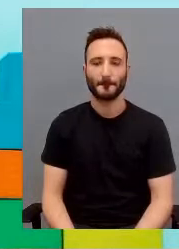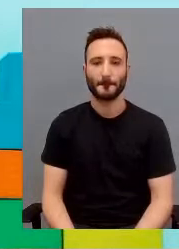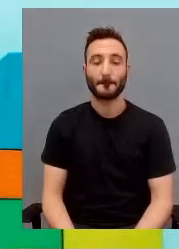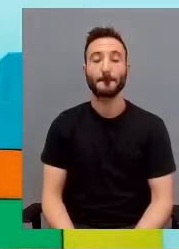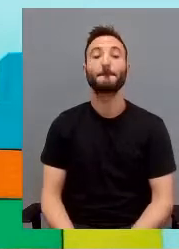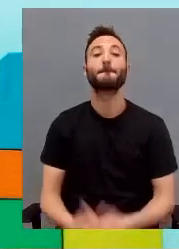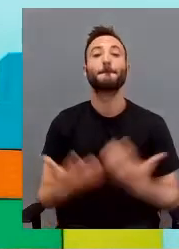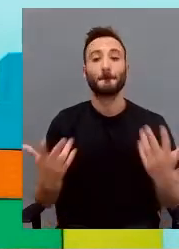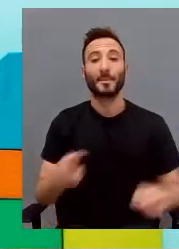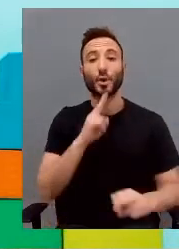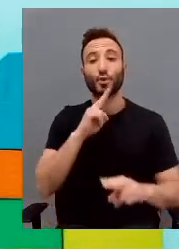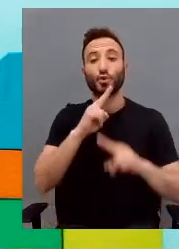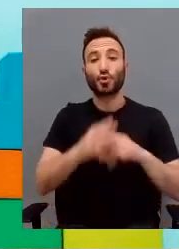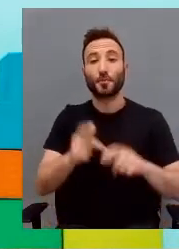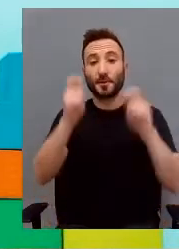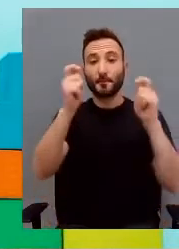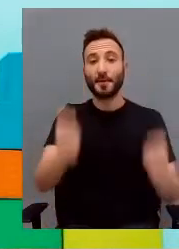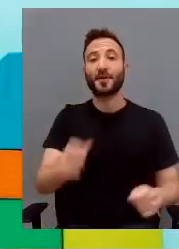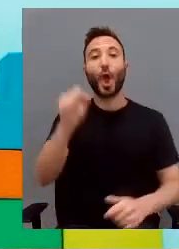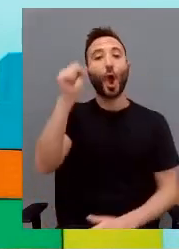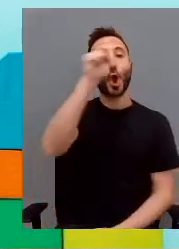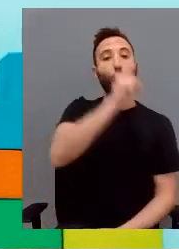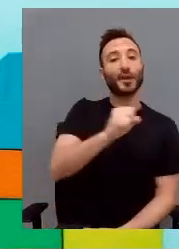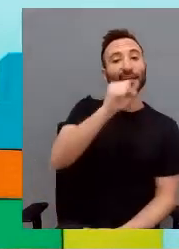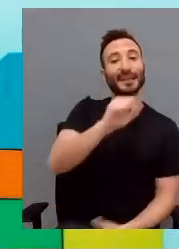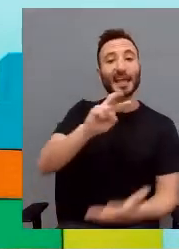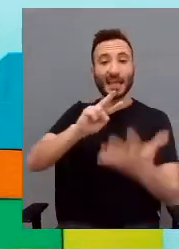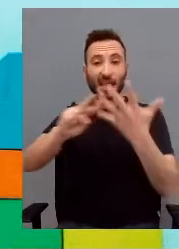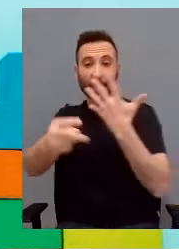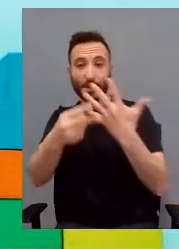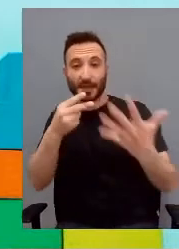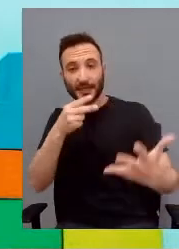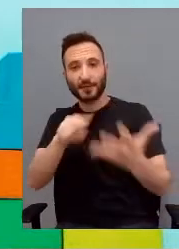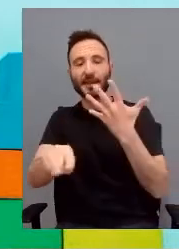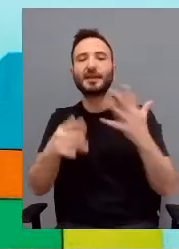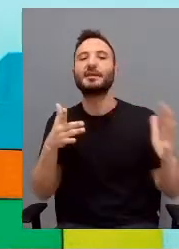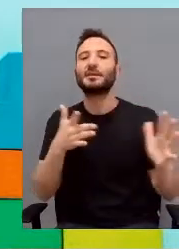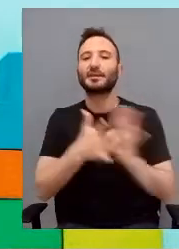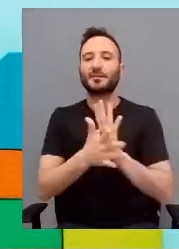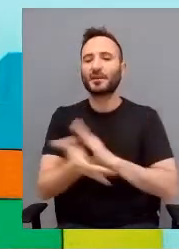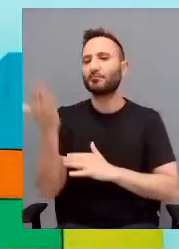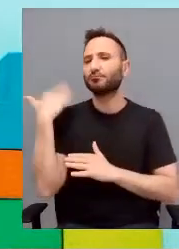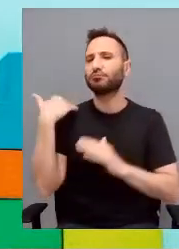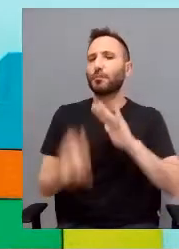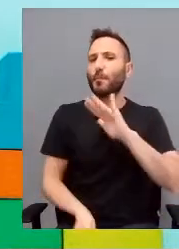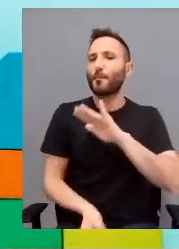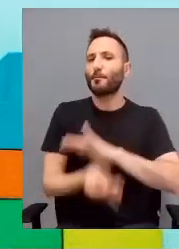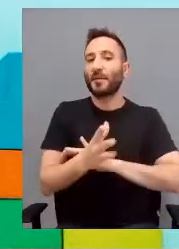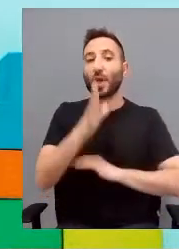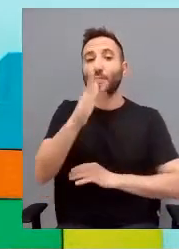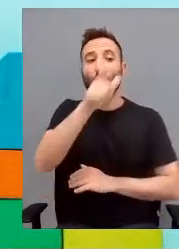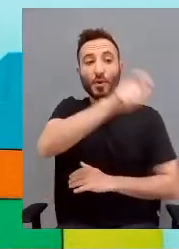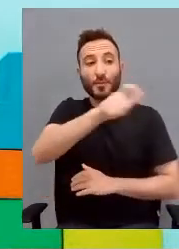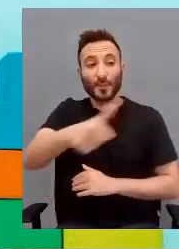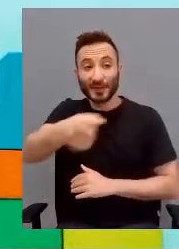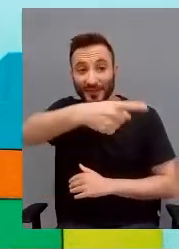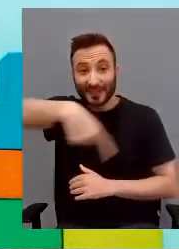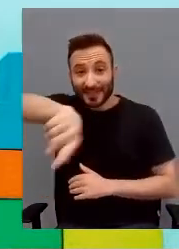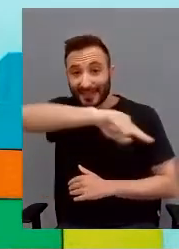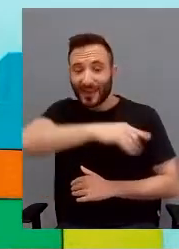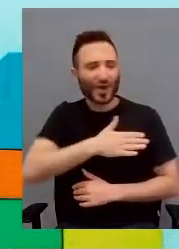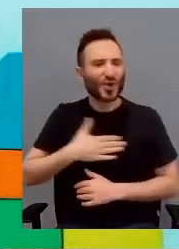il nome orchestra invisibile procede dall'eccio che inizialmente i chiusi non chiedono